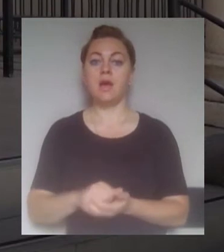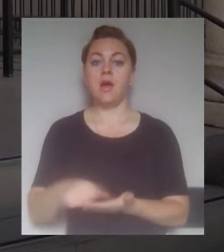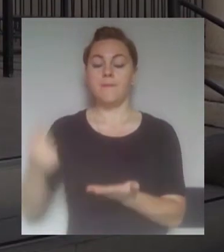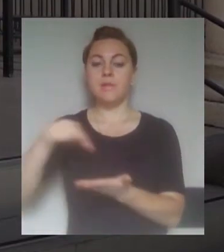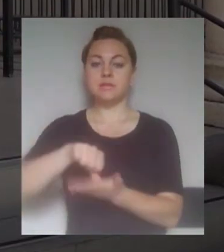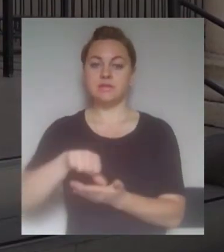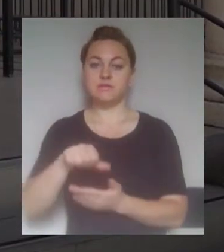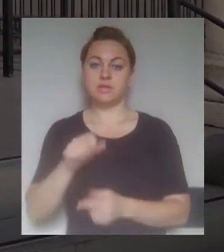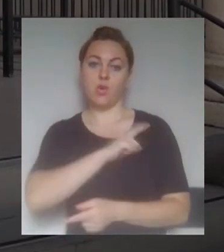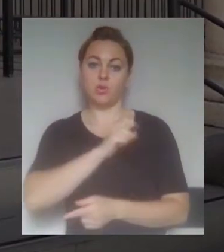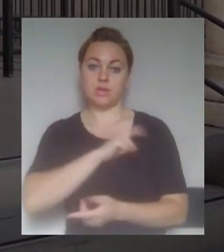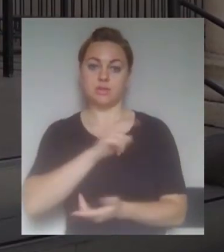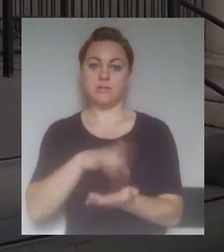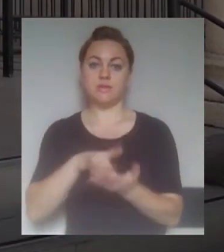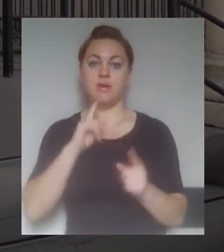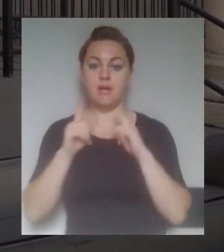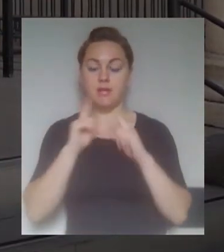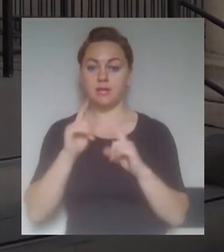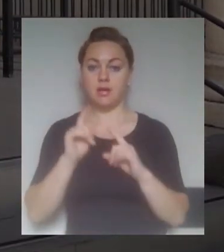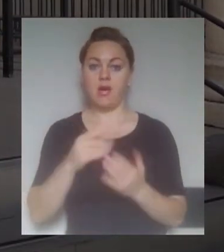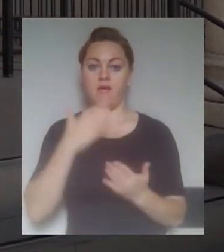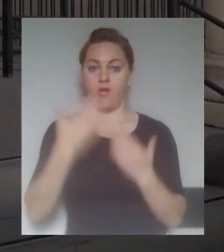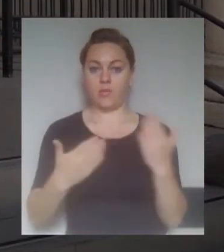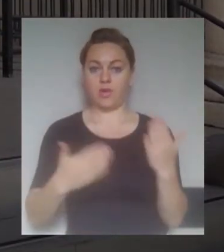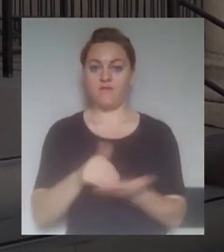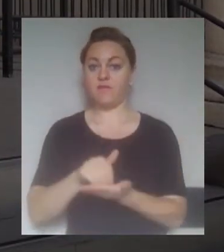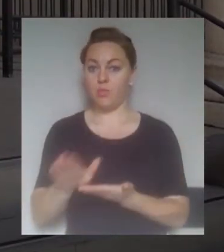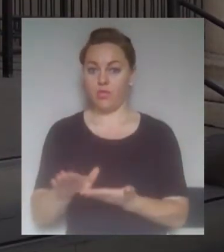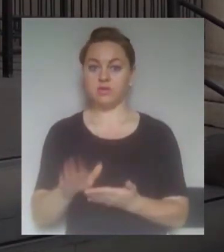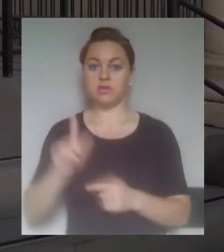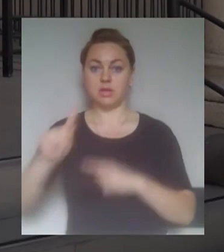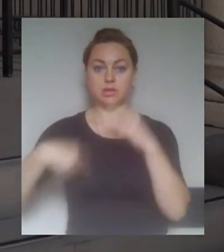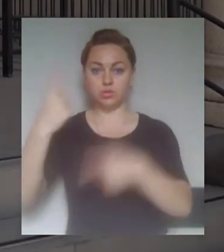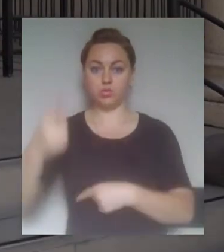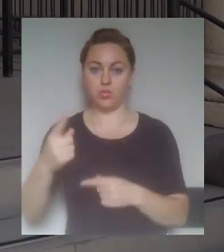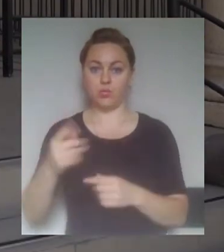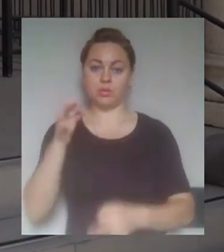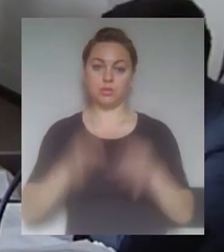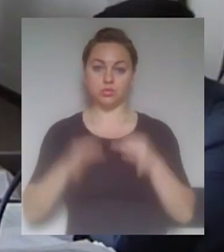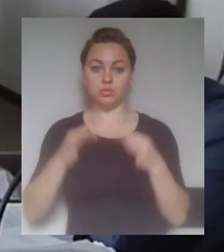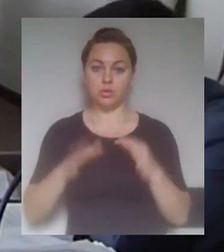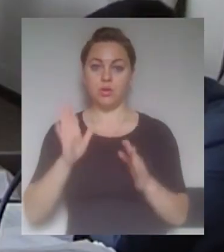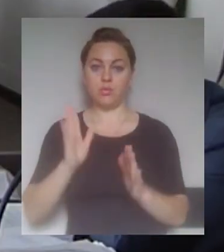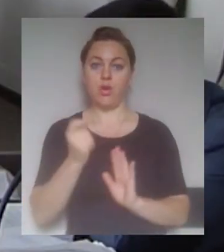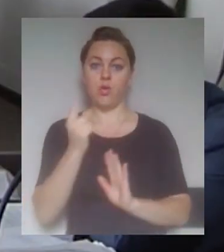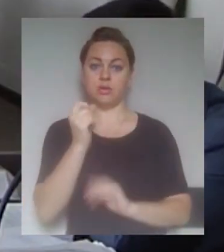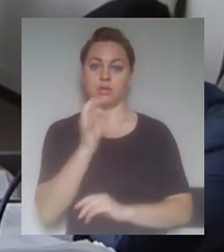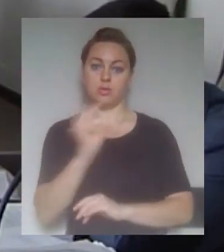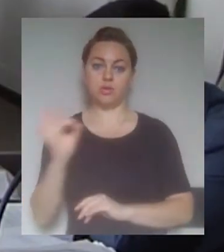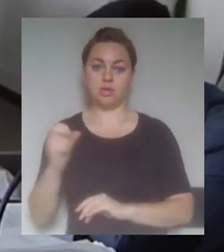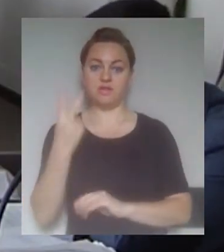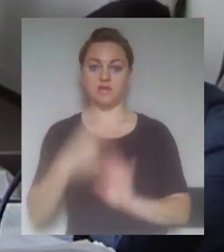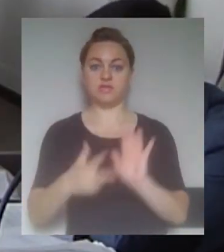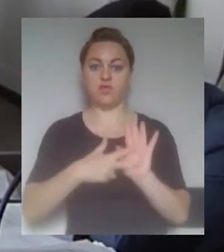Анна Неруш та Юлія Ставратів від коментарів відмовились. Наступне засідання призначили на 11 годину 28 липня. Нагадаємо, 9